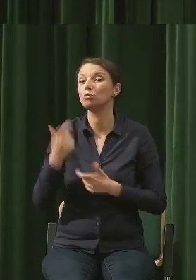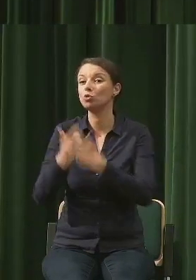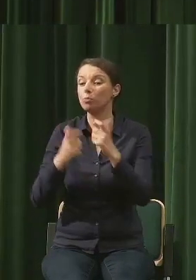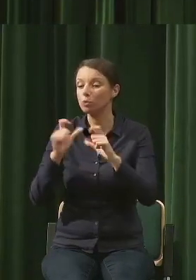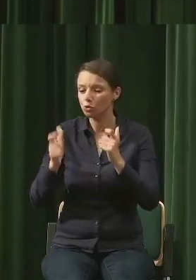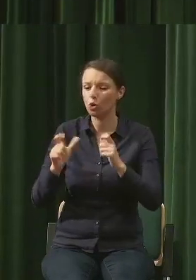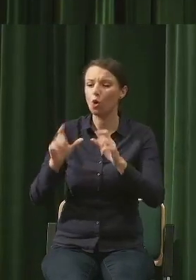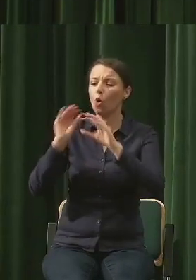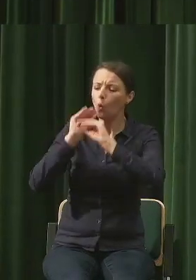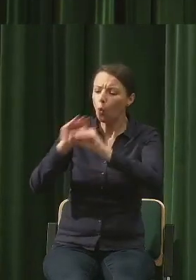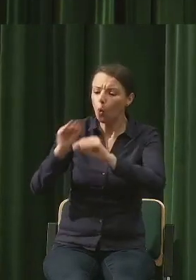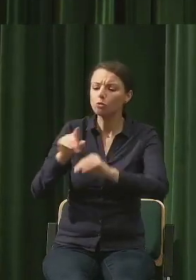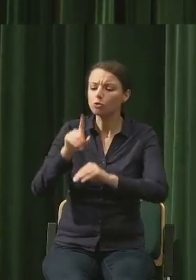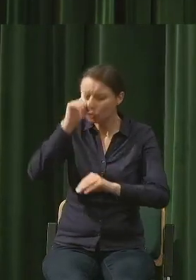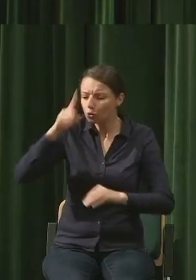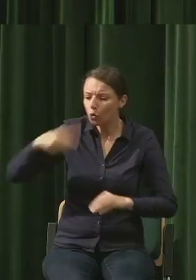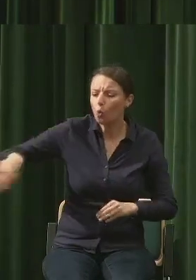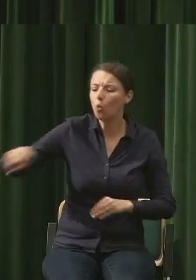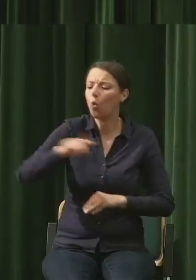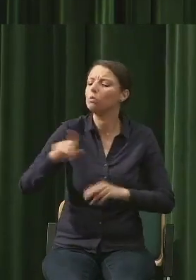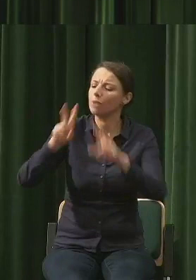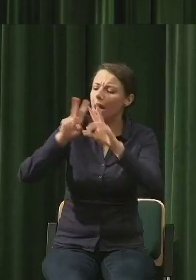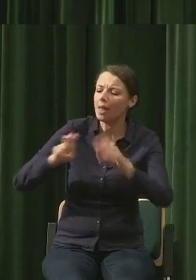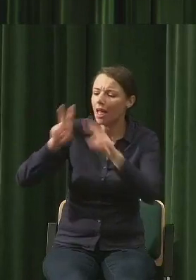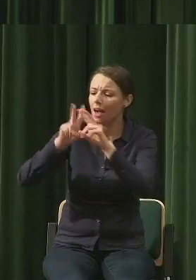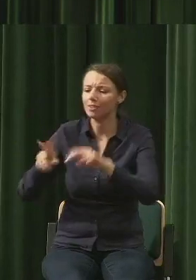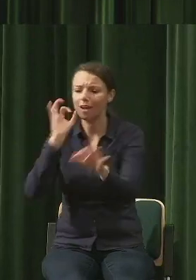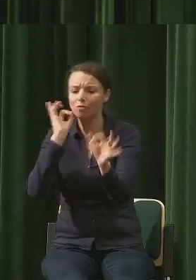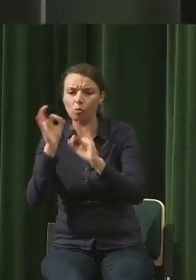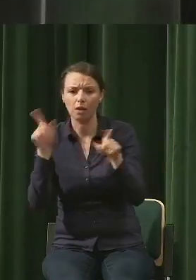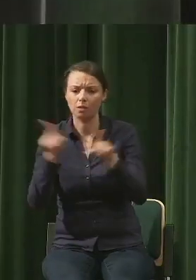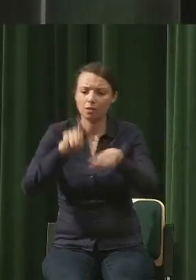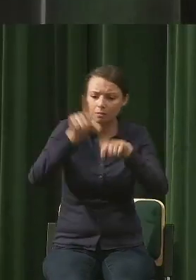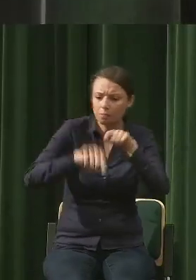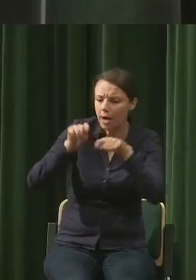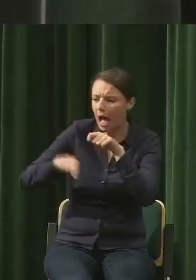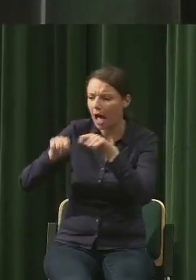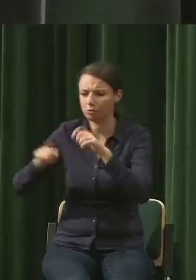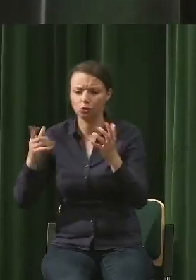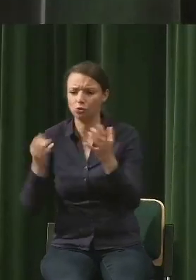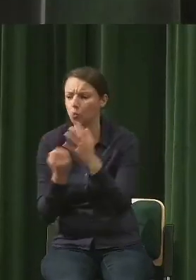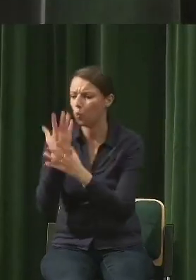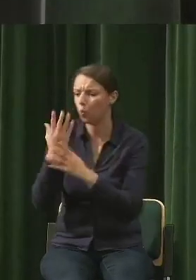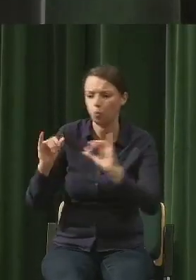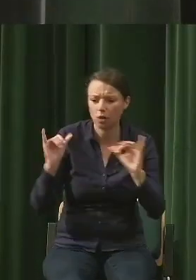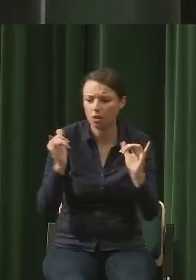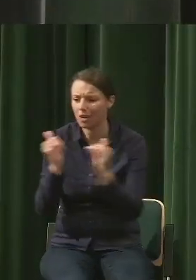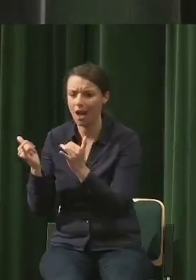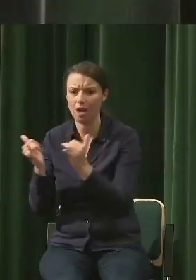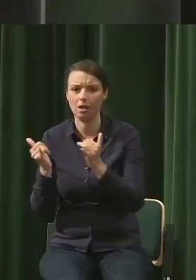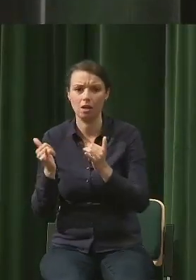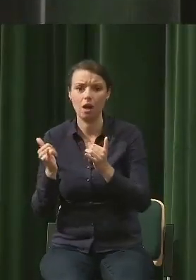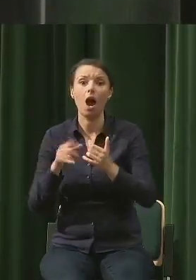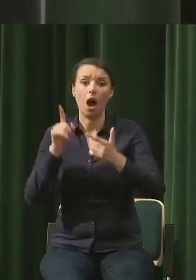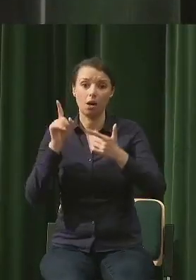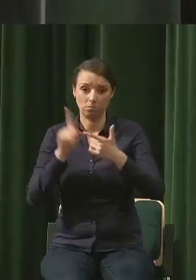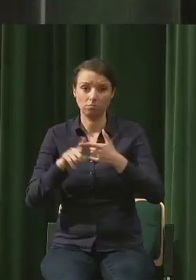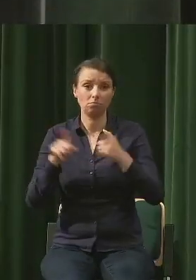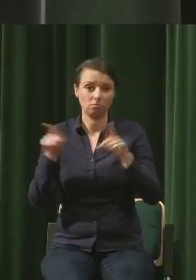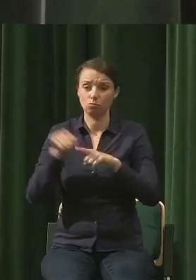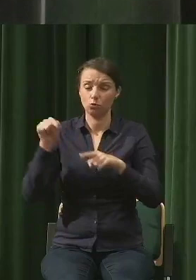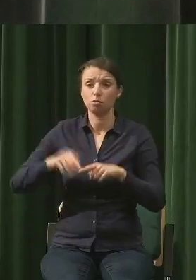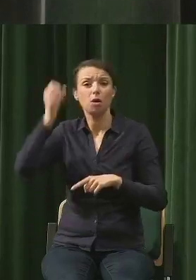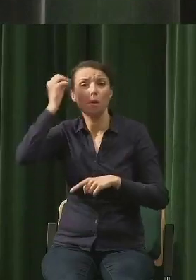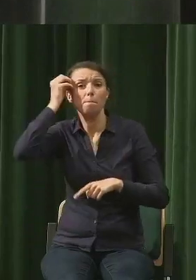analizowania informacji, poszukiwania, weryfikowania i tak dalej, i tak dalej. Po drugie, uważam, że w mądry sposób należy ich uczyć,